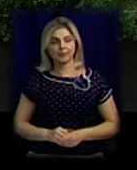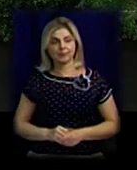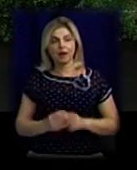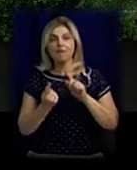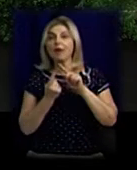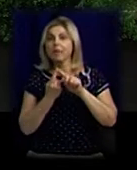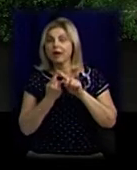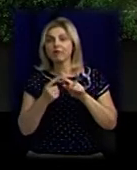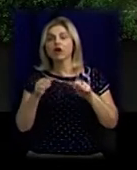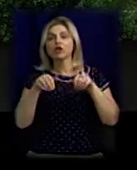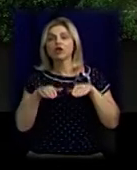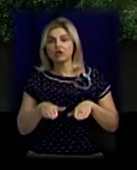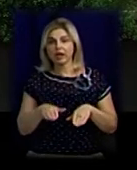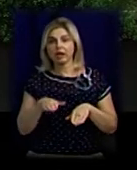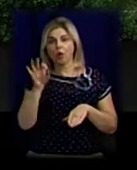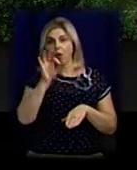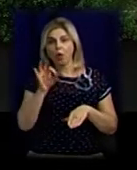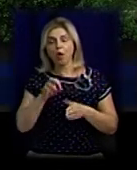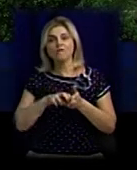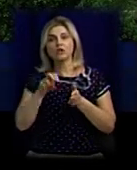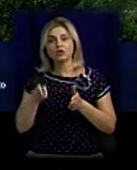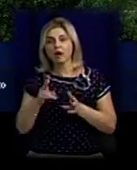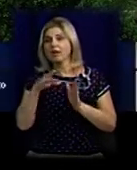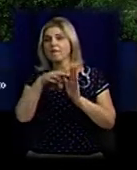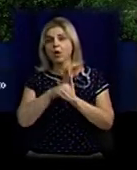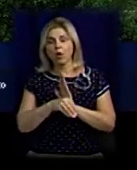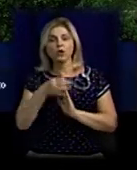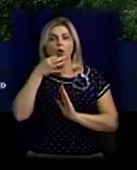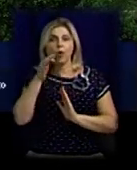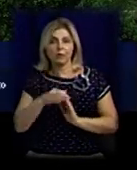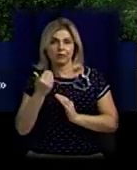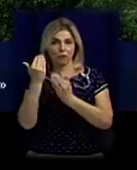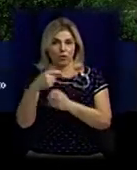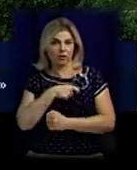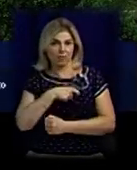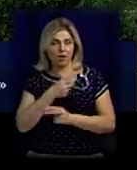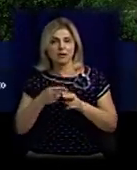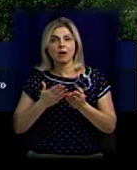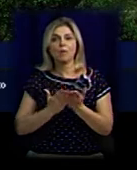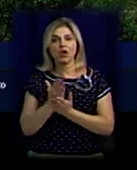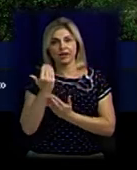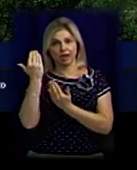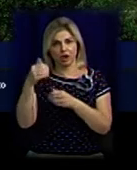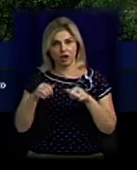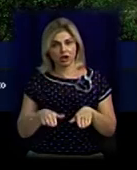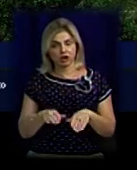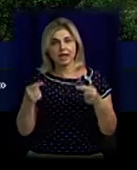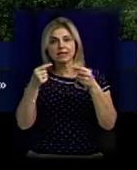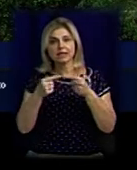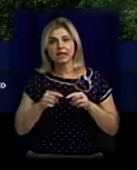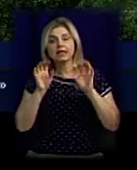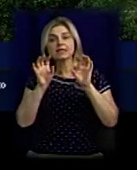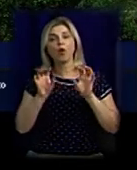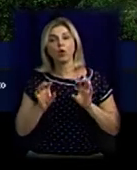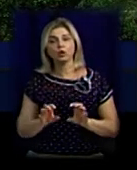-перше, рішення про відсторонення не входить до компетенцій депутатів. Це політичне їхнє рішення. Згідно з діючим